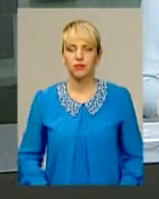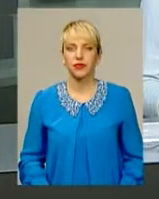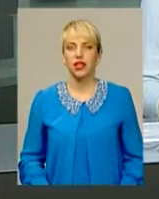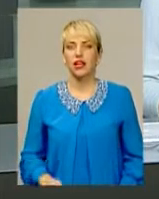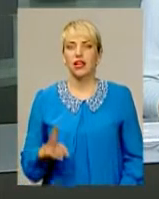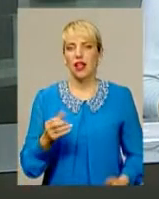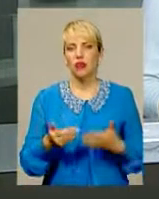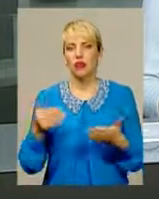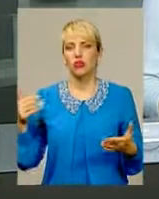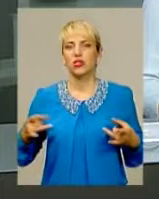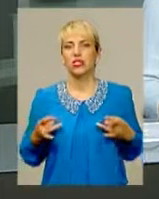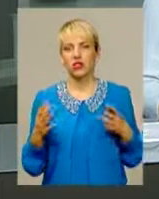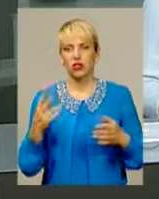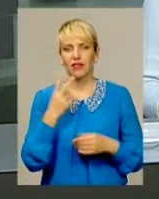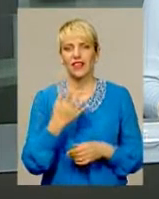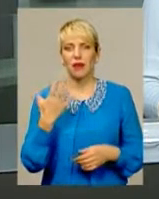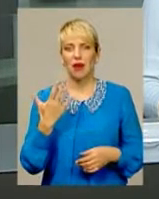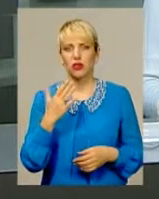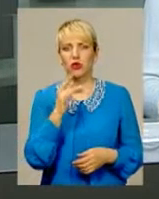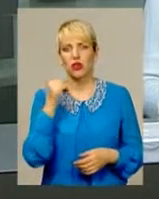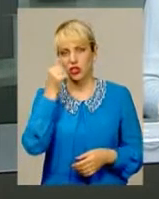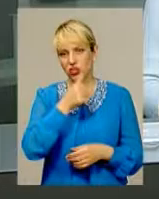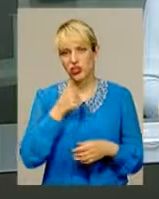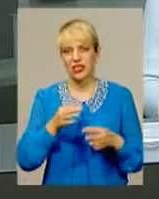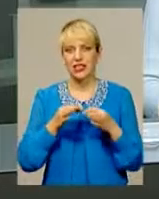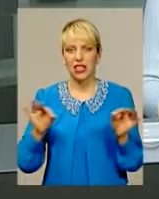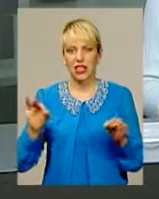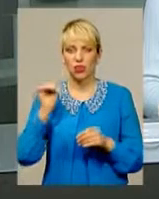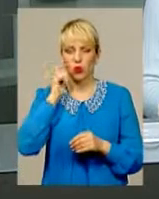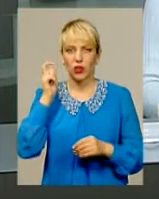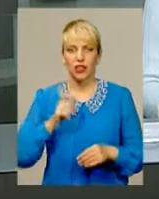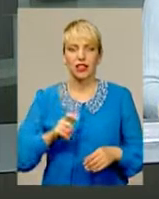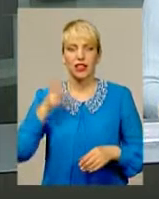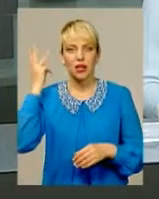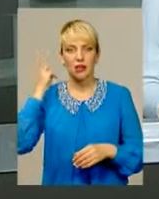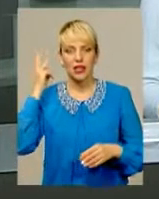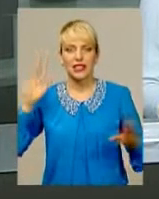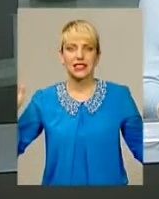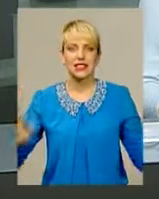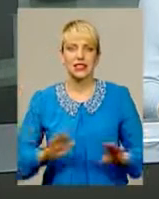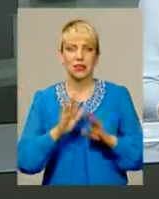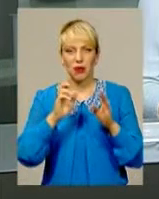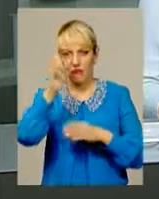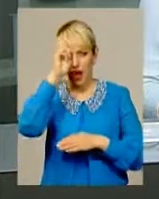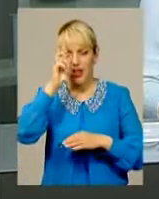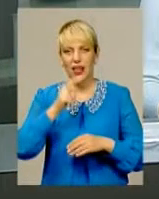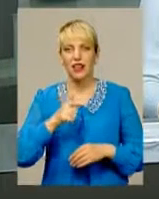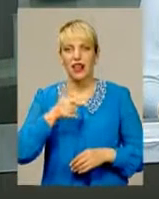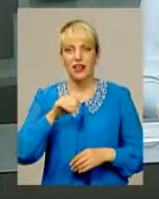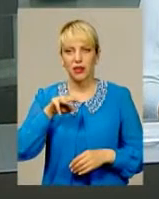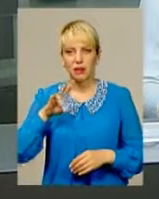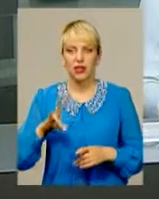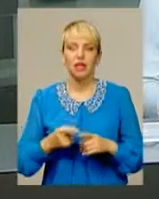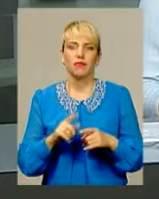Напередодні святкування 25-ї річниці Незалежності України Хмельницький заспіває гімн. У вівторок 23